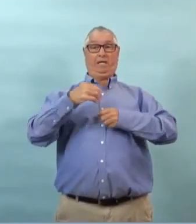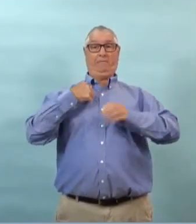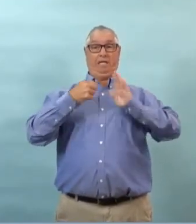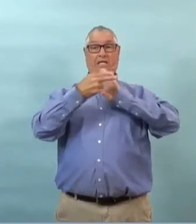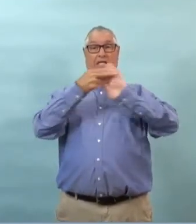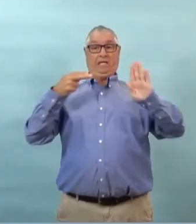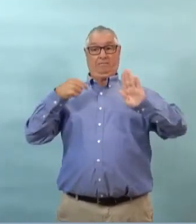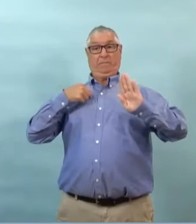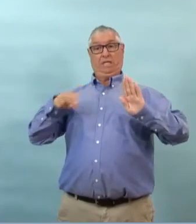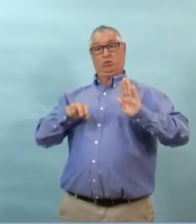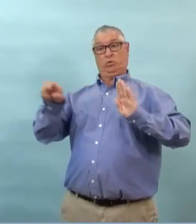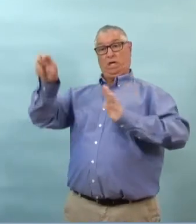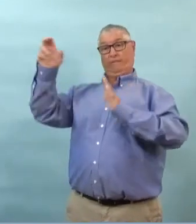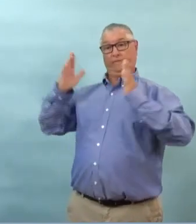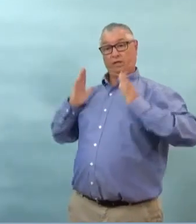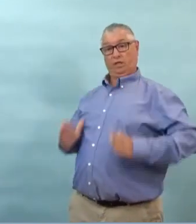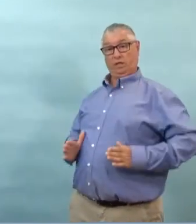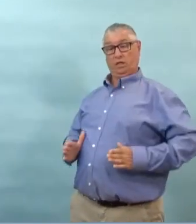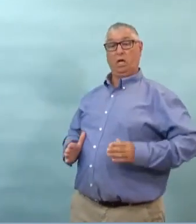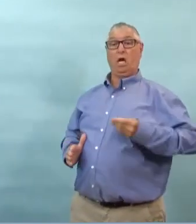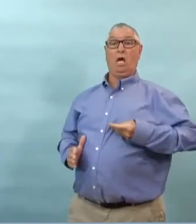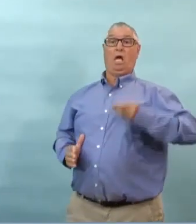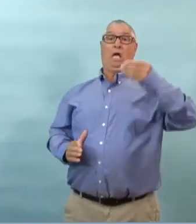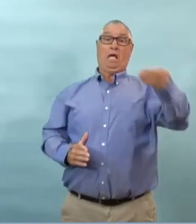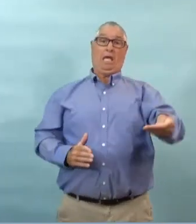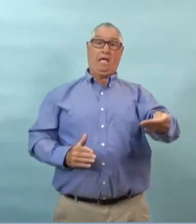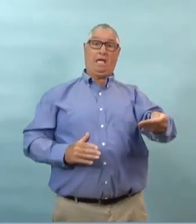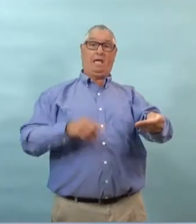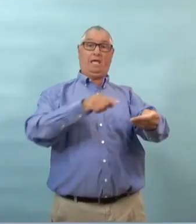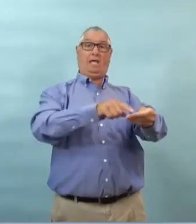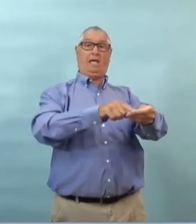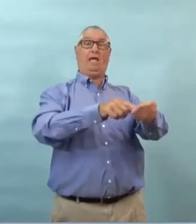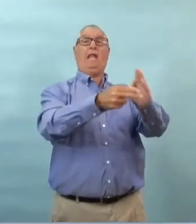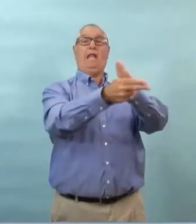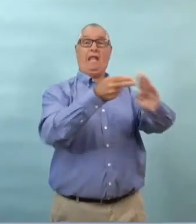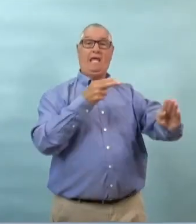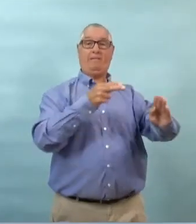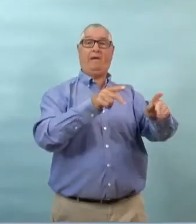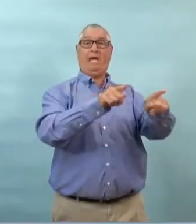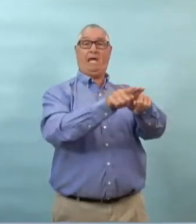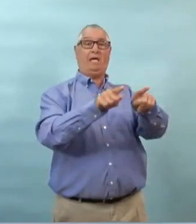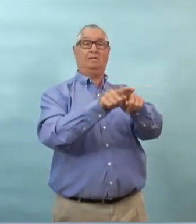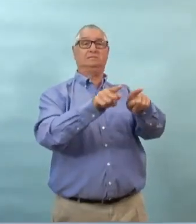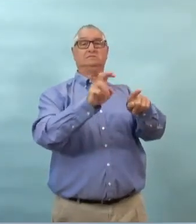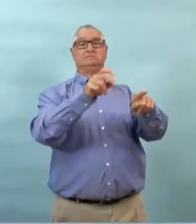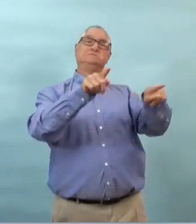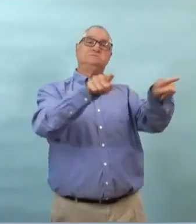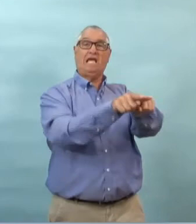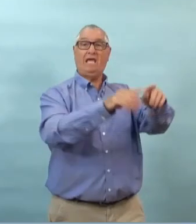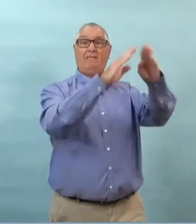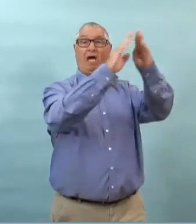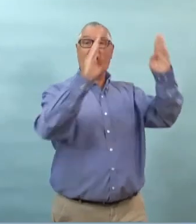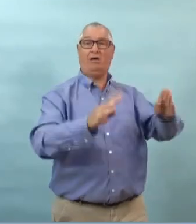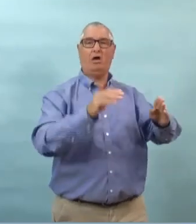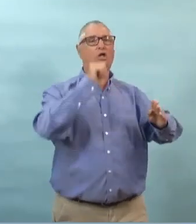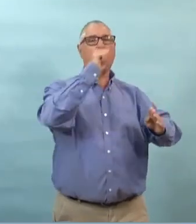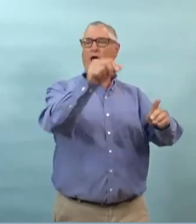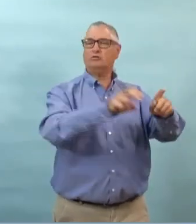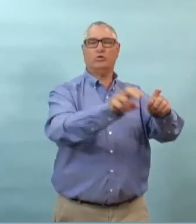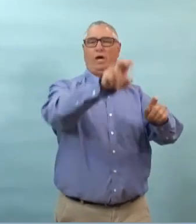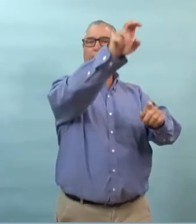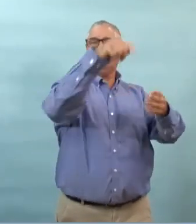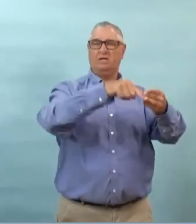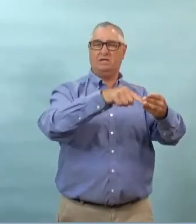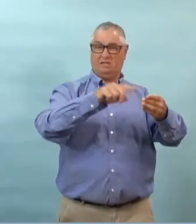transmission communautaire dans un point d'éclosion je veux dire la première personne c'était un cas lié au déplacement et tout le monde après ça c'est un cas de transmission